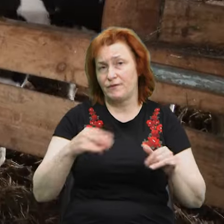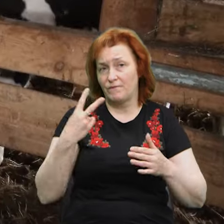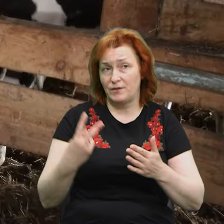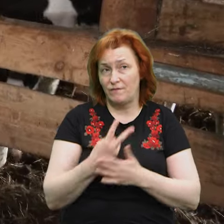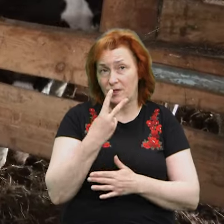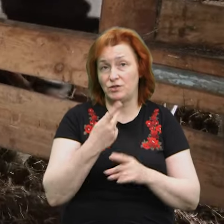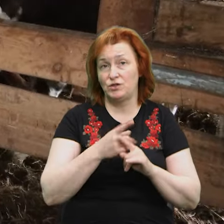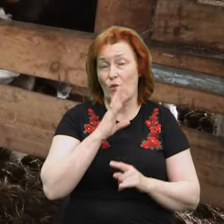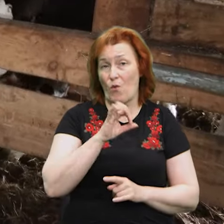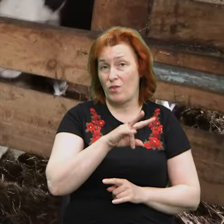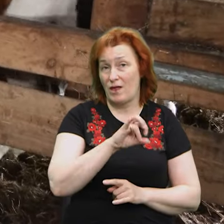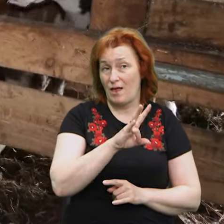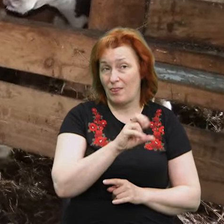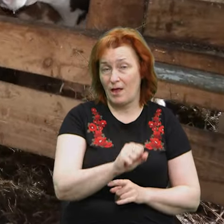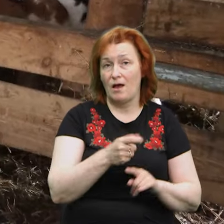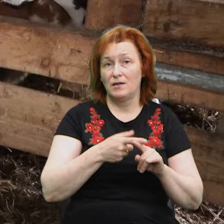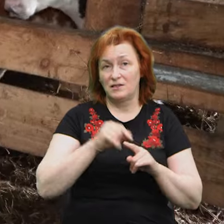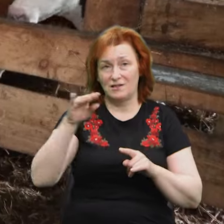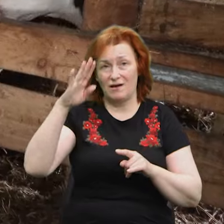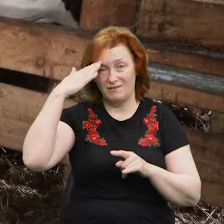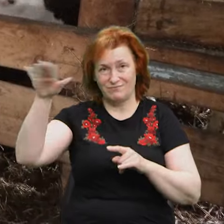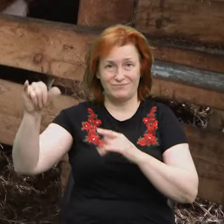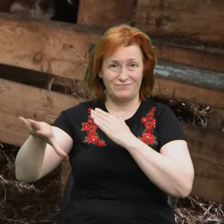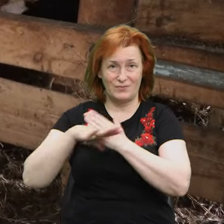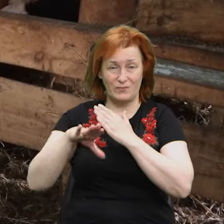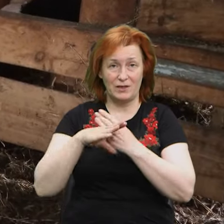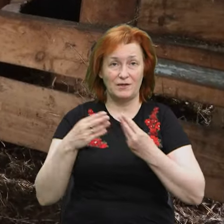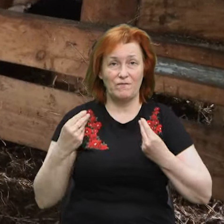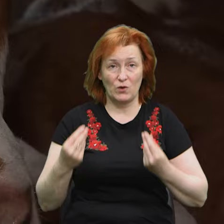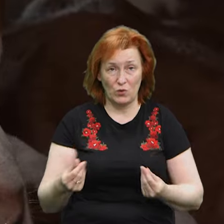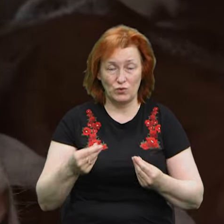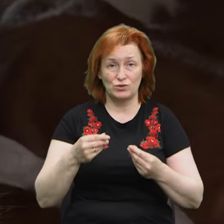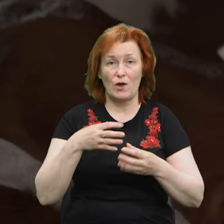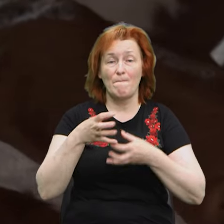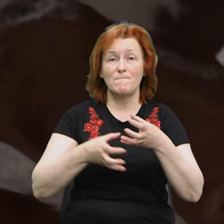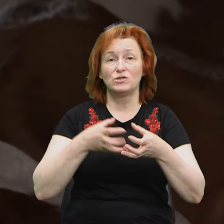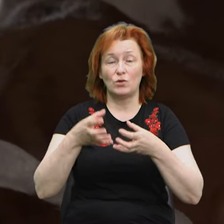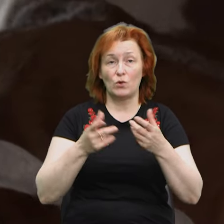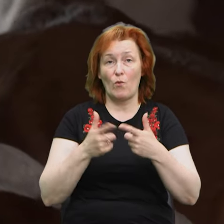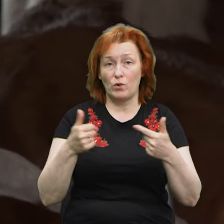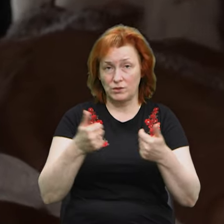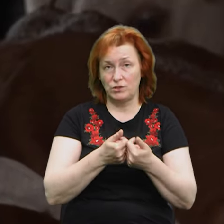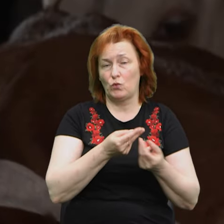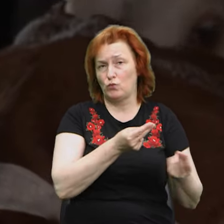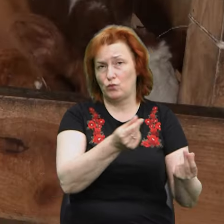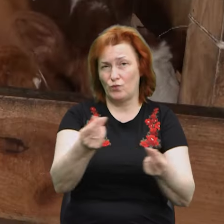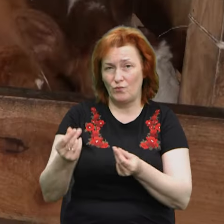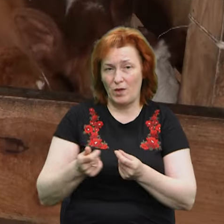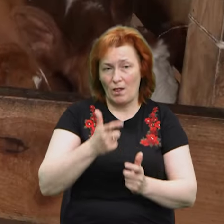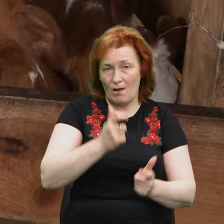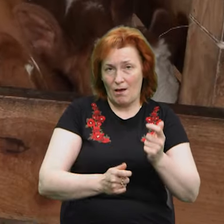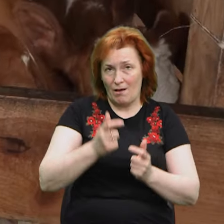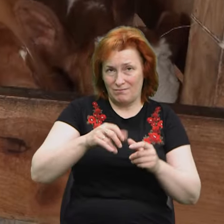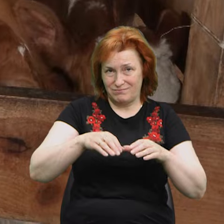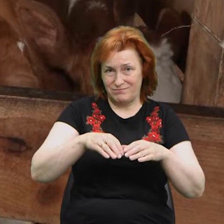району Олена Рябченко за грантові гроші від Міжнародної гуманітарної організації ЗОА купила доїльну систему та охолоджувач для